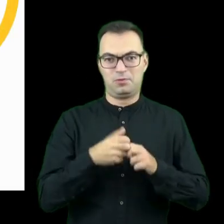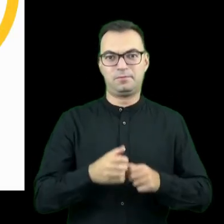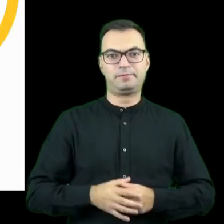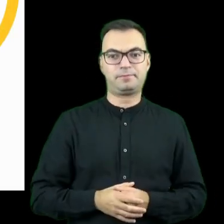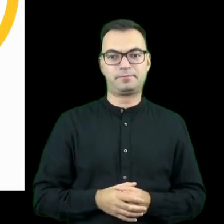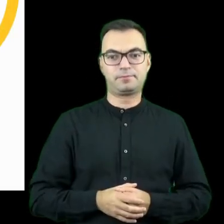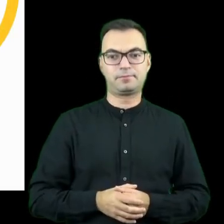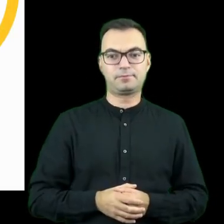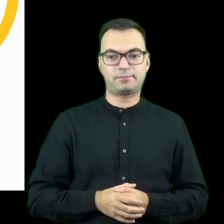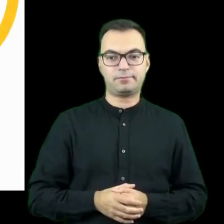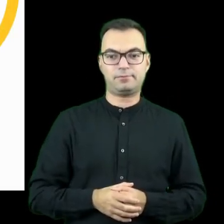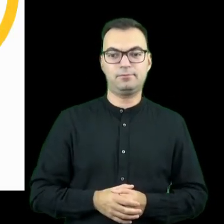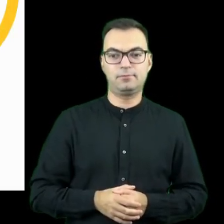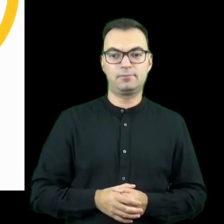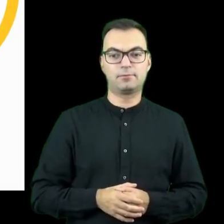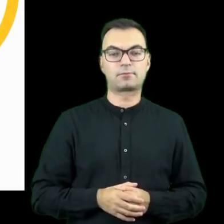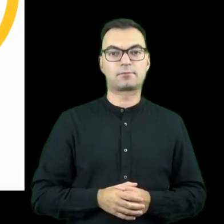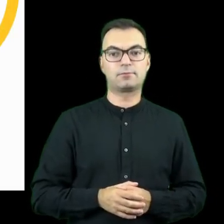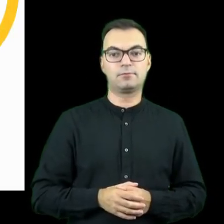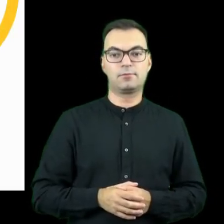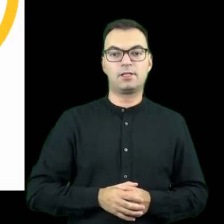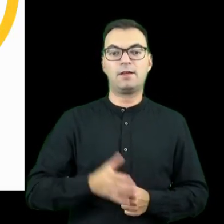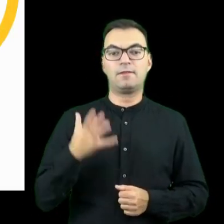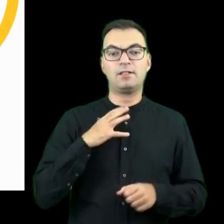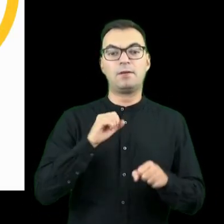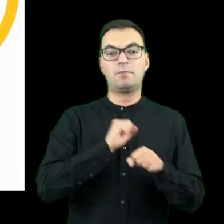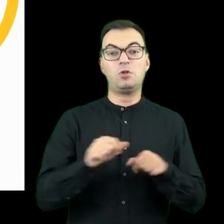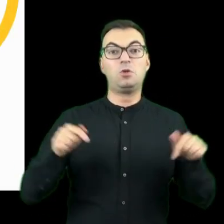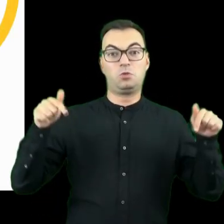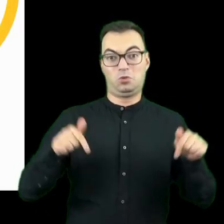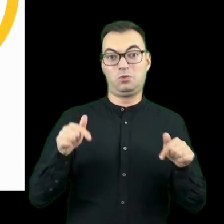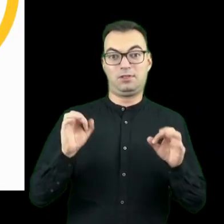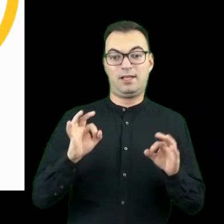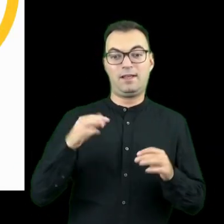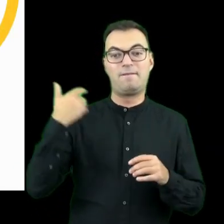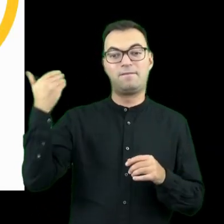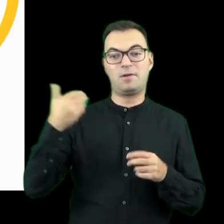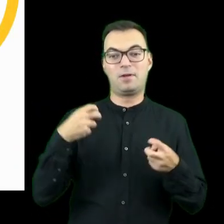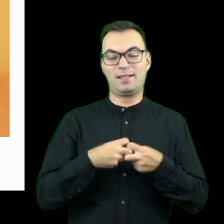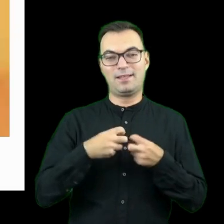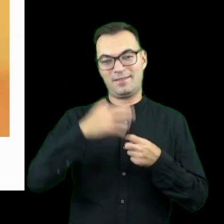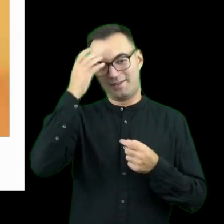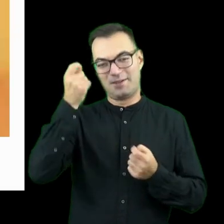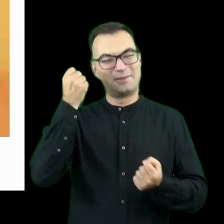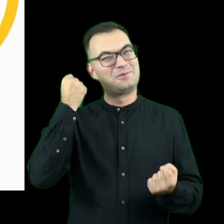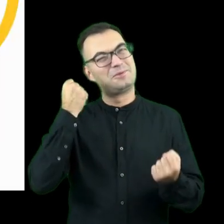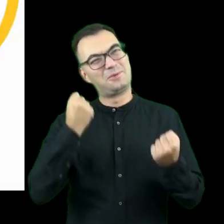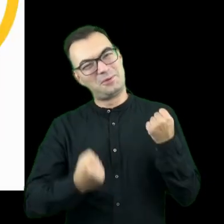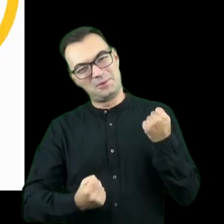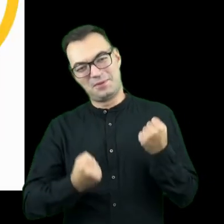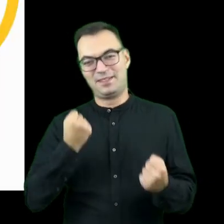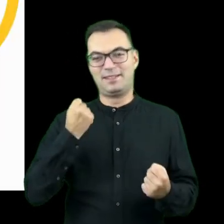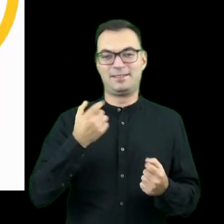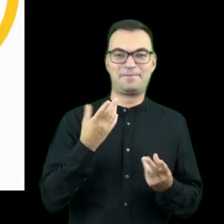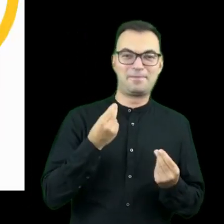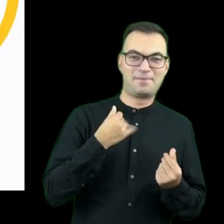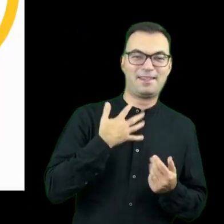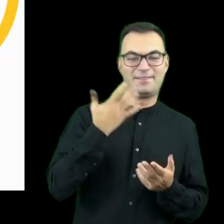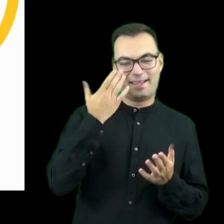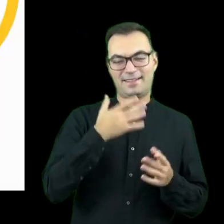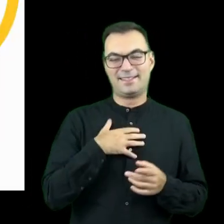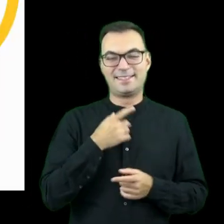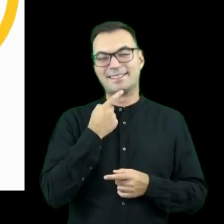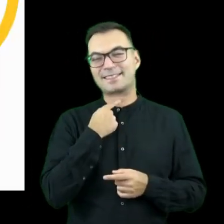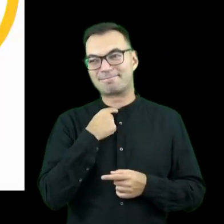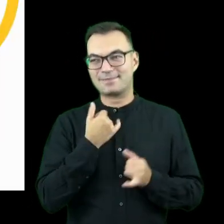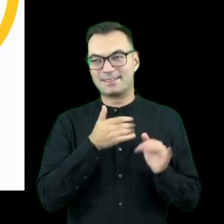komfortowe. No i zachęcam Was, żebyście byli tu i teraz. Taka forma wykładu online jest zawsze trudna. W sensie jest bardzo dużo pokus do tego, żeby przejść gdzie